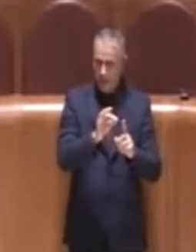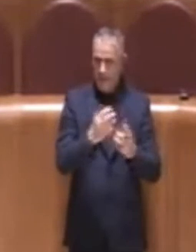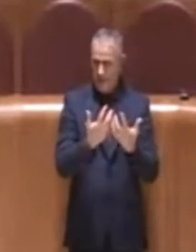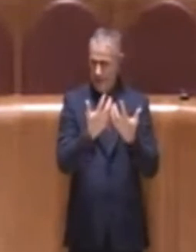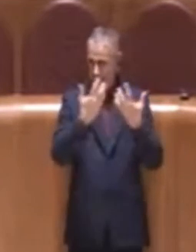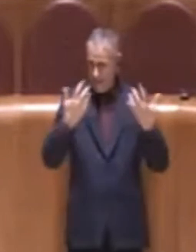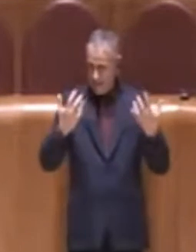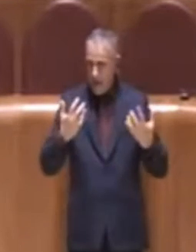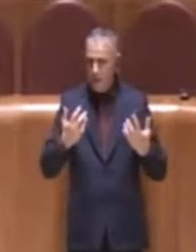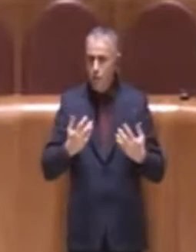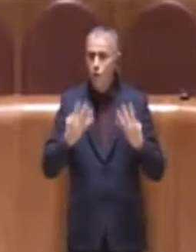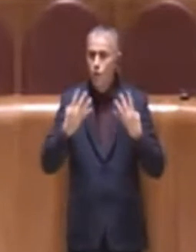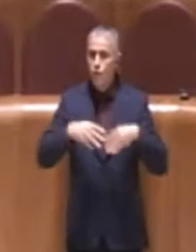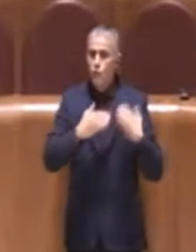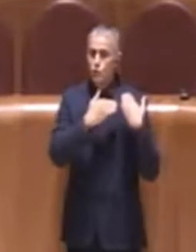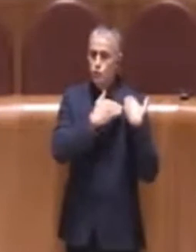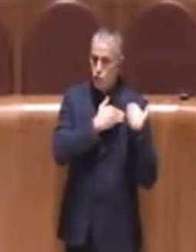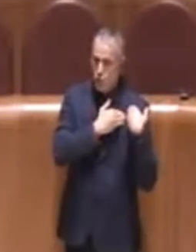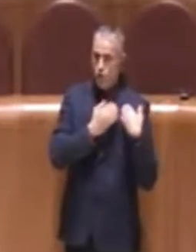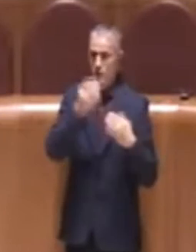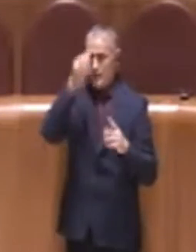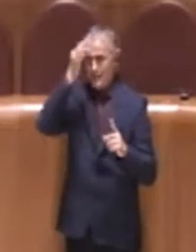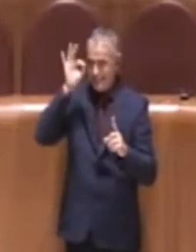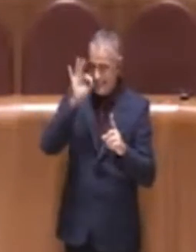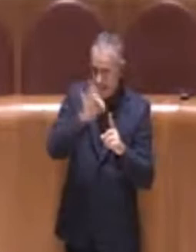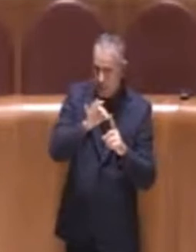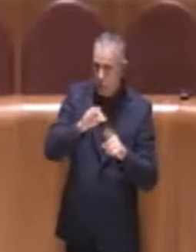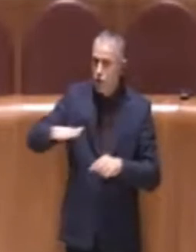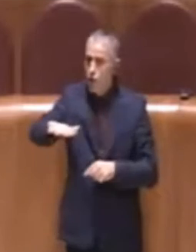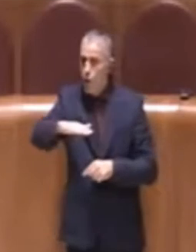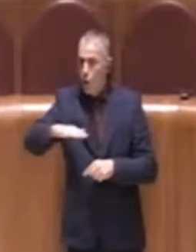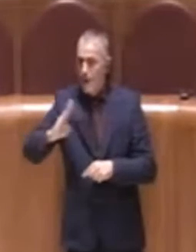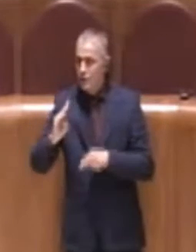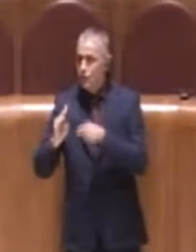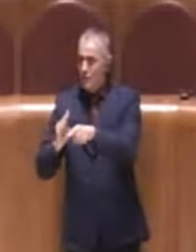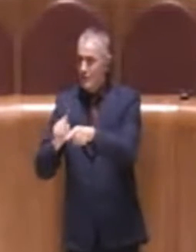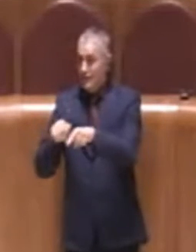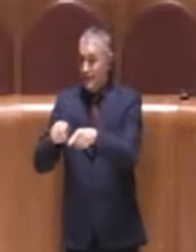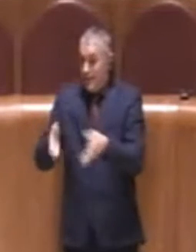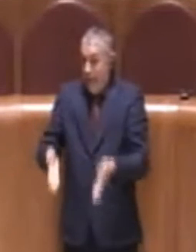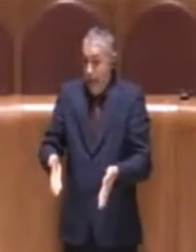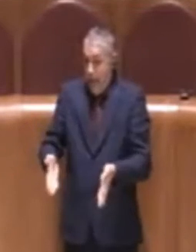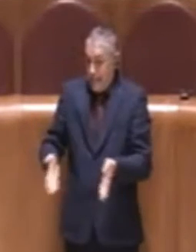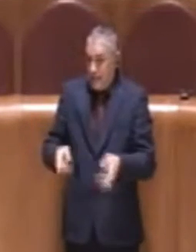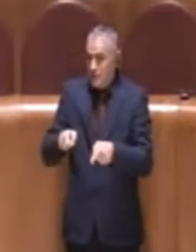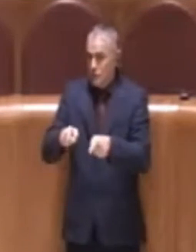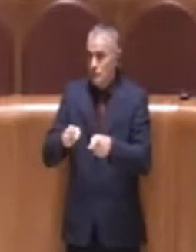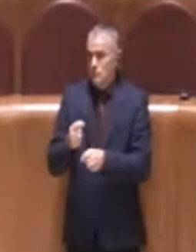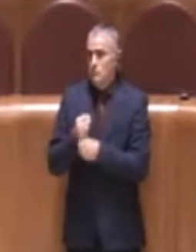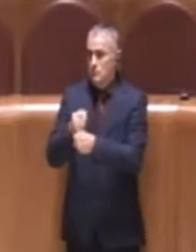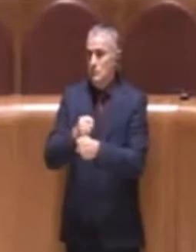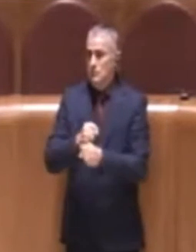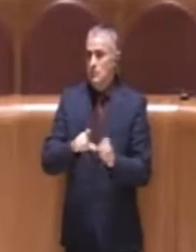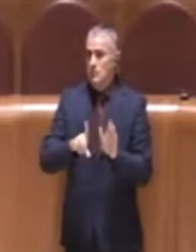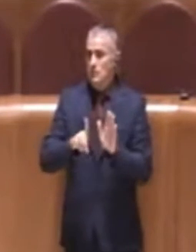le funzioni e le destinazioni del comparto B, attualmente destinato in delibera a